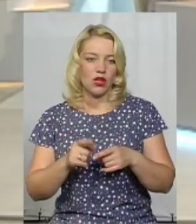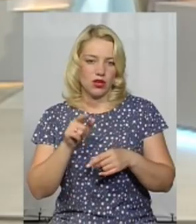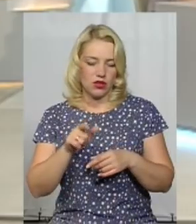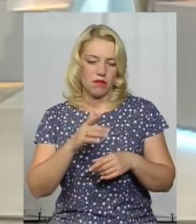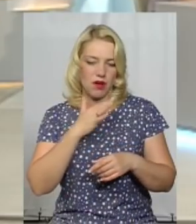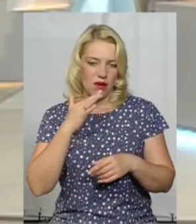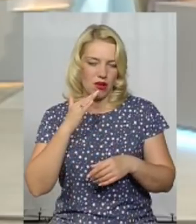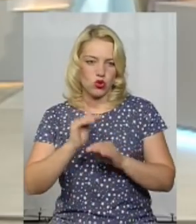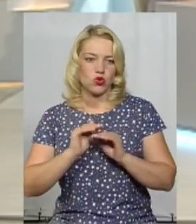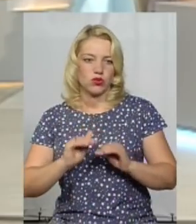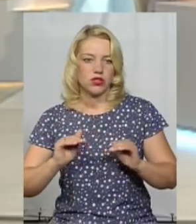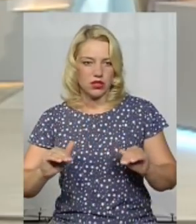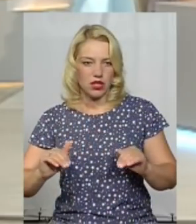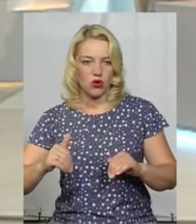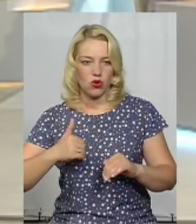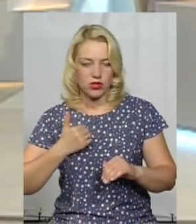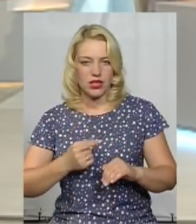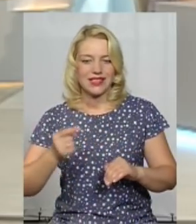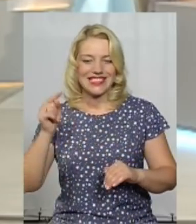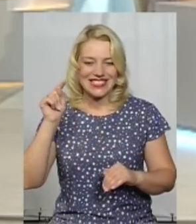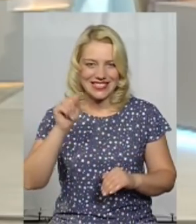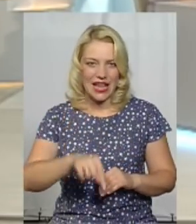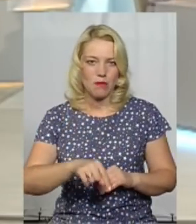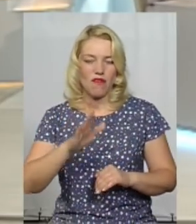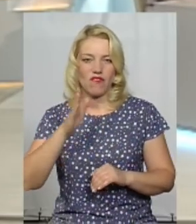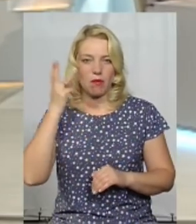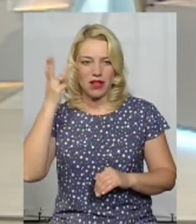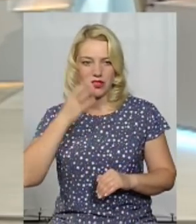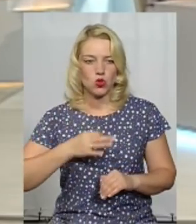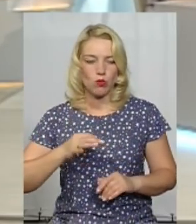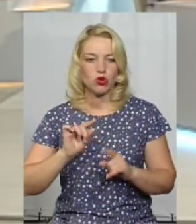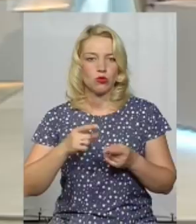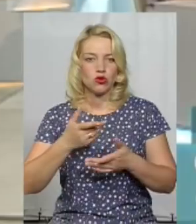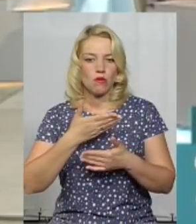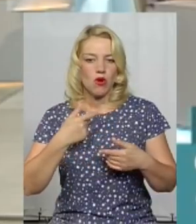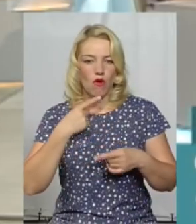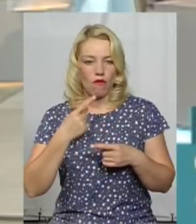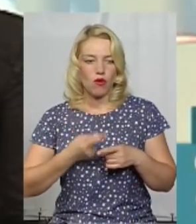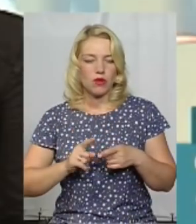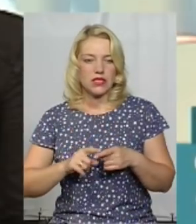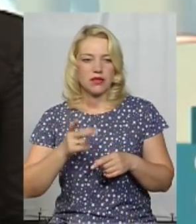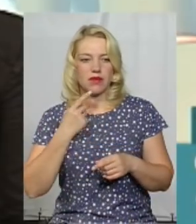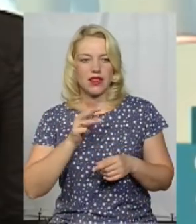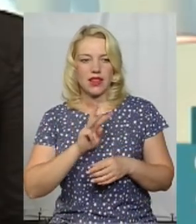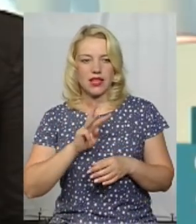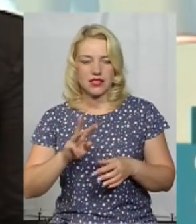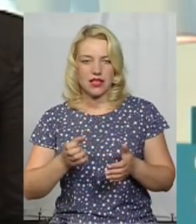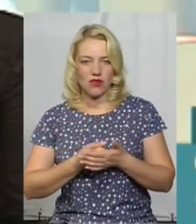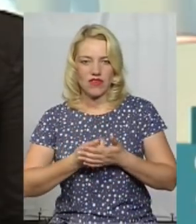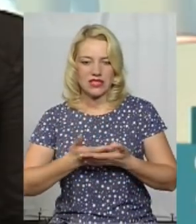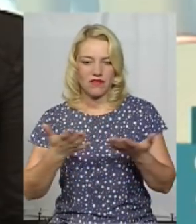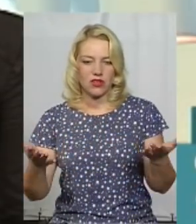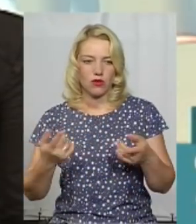багато людей, хочуть саме в Хмельницьку область, тому що дійсно ми говоримо завжди, що ми на сайті висвітлюємо цю всю